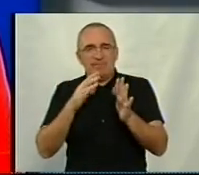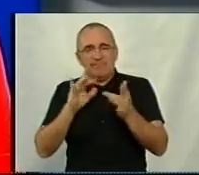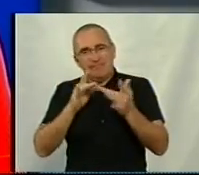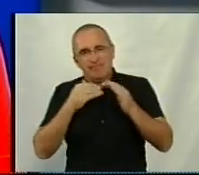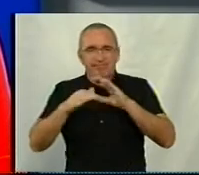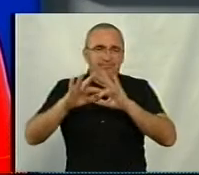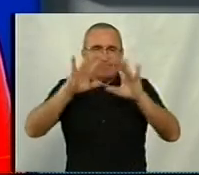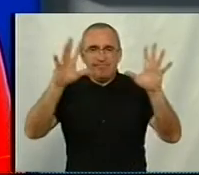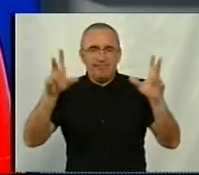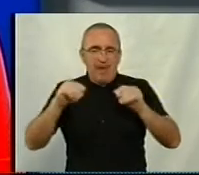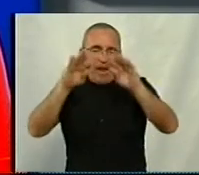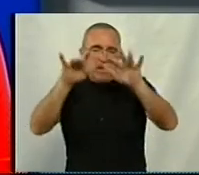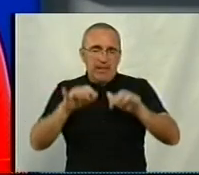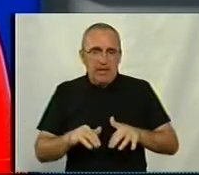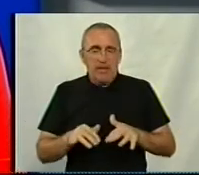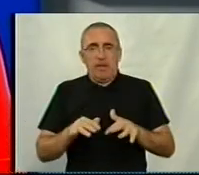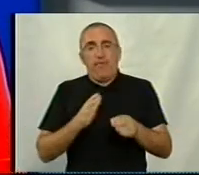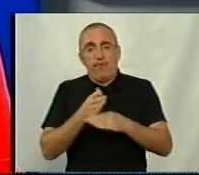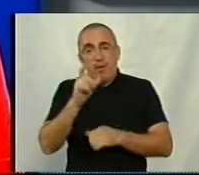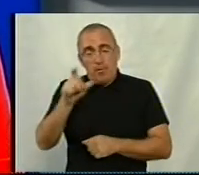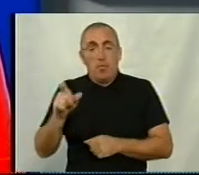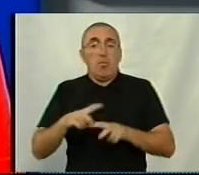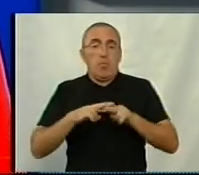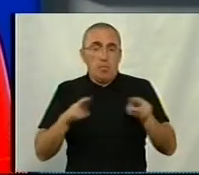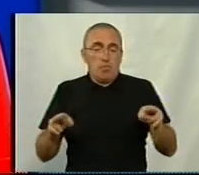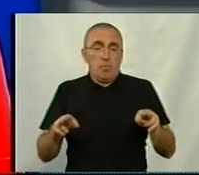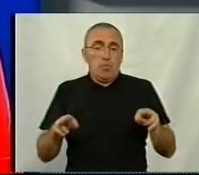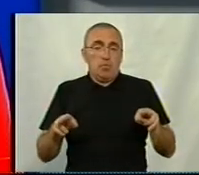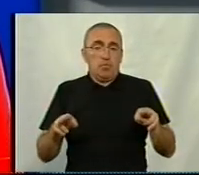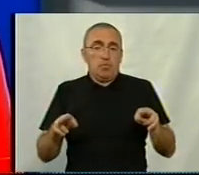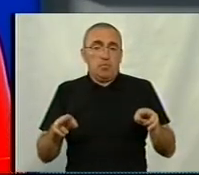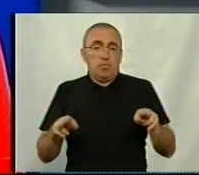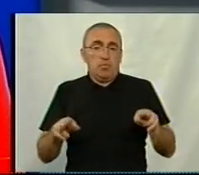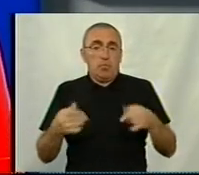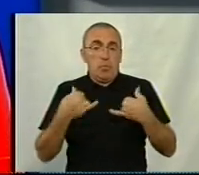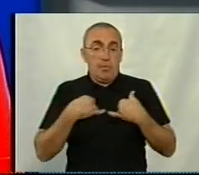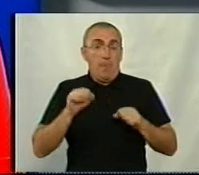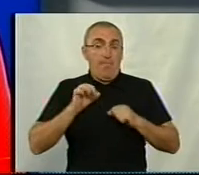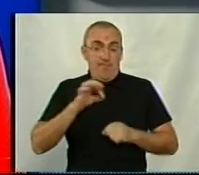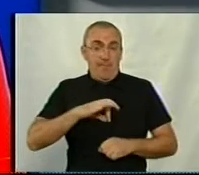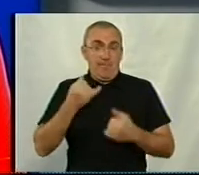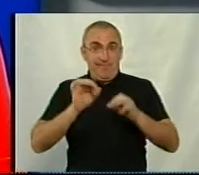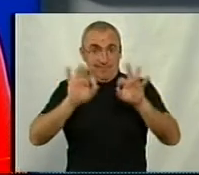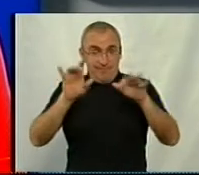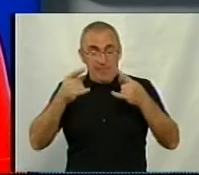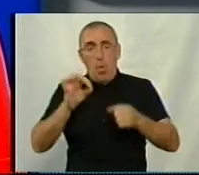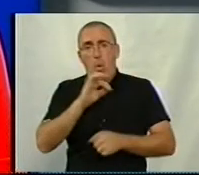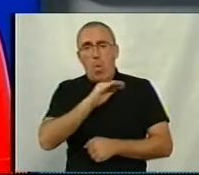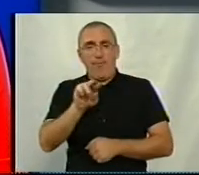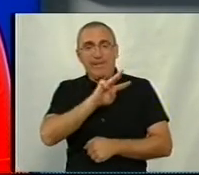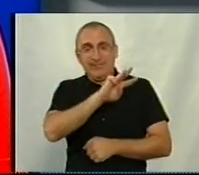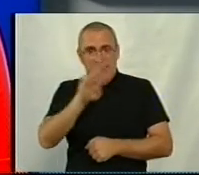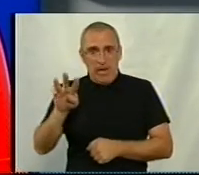участь у виставці. Відвідувачі також, у нас вже, до речі, користуючись можливістю, на нашому офіційному